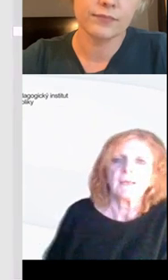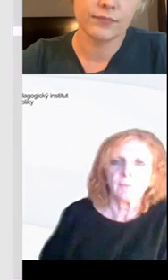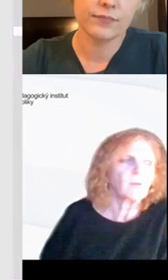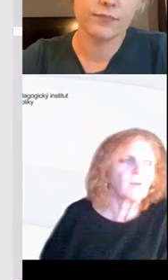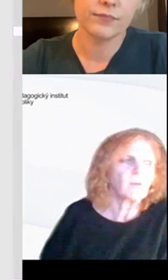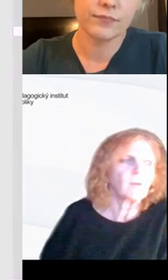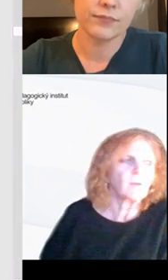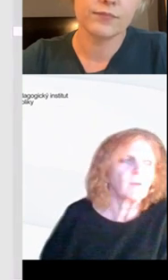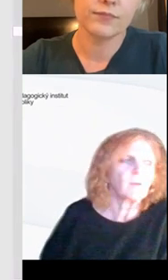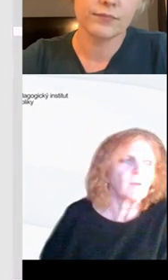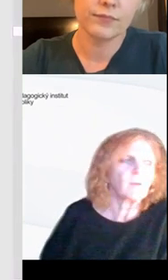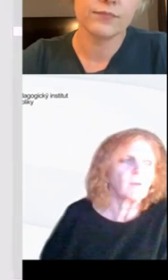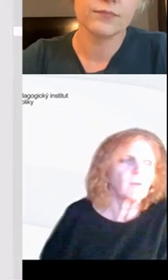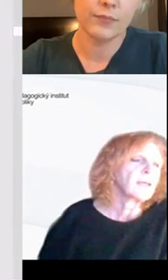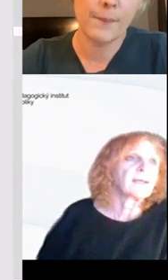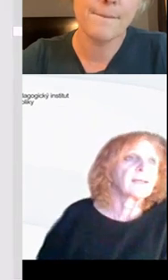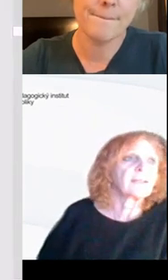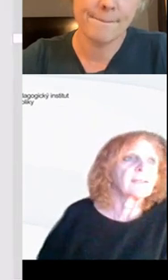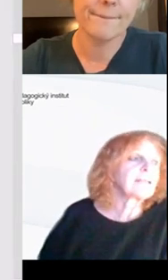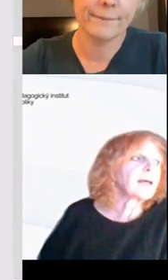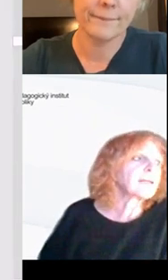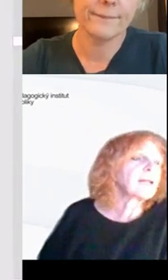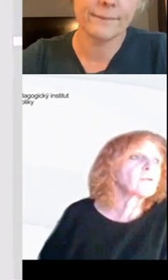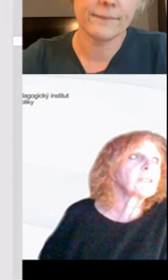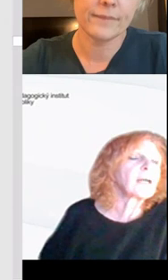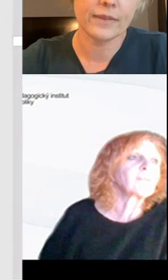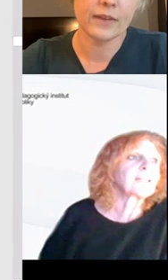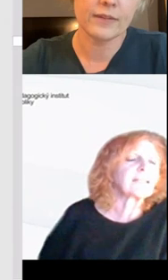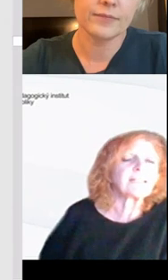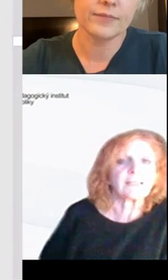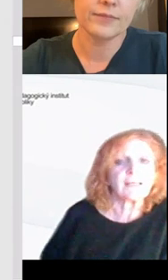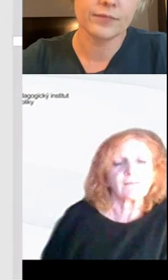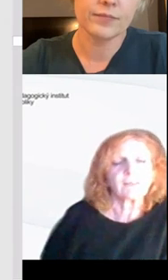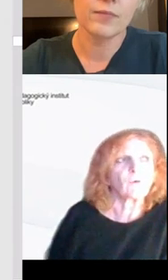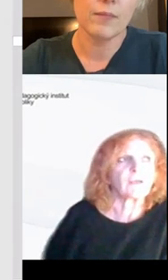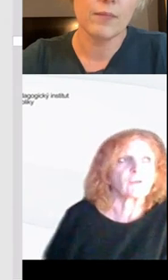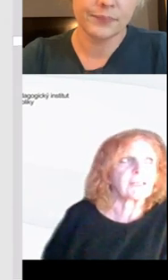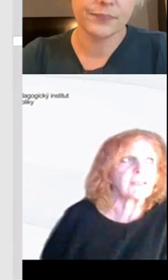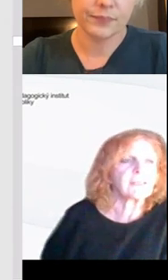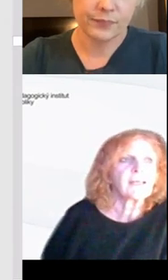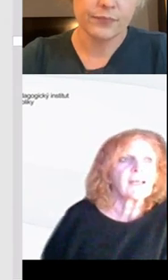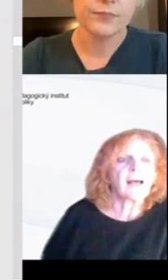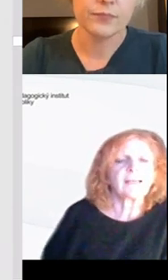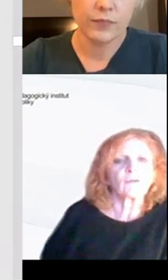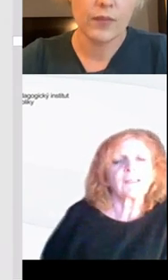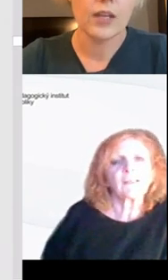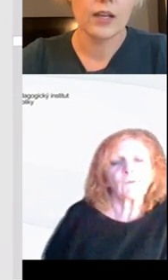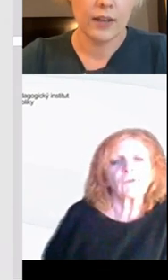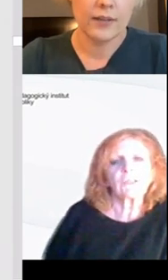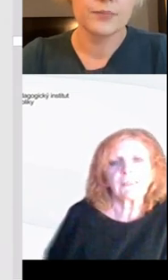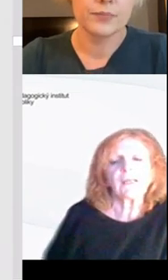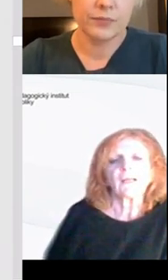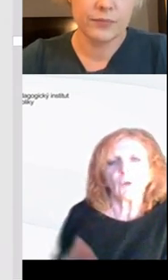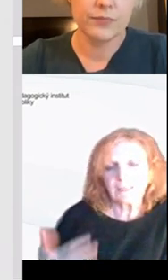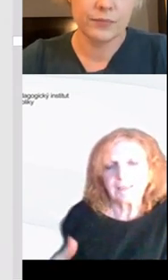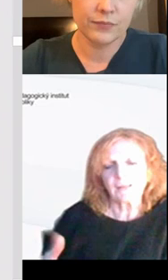určitě nebudeme řešit na prvním stupni. Ta další aktivita se zase vztahuje ke čtení a je to vlastně